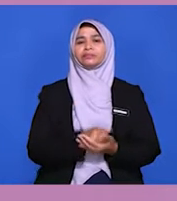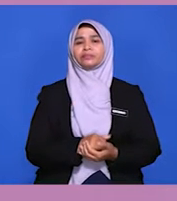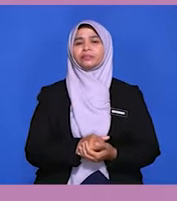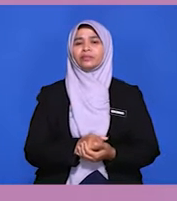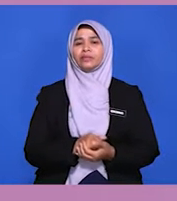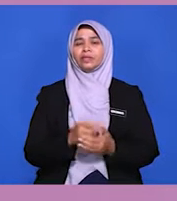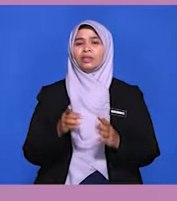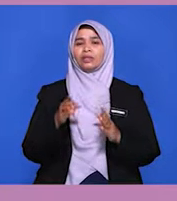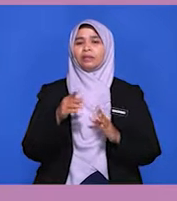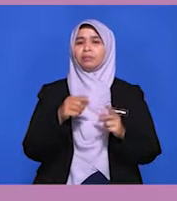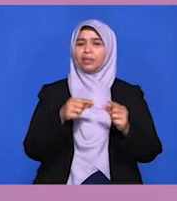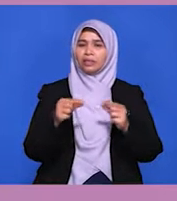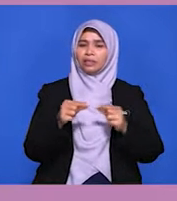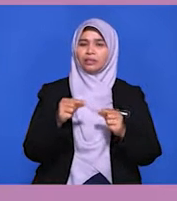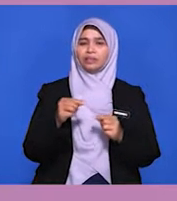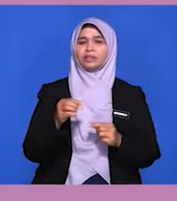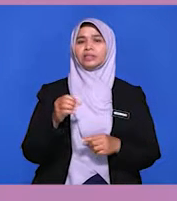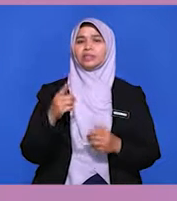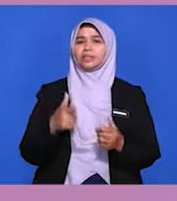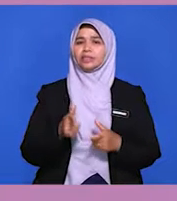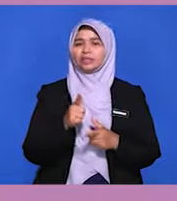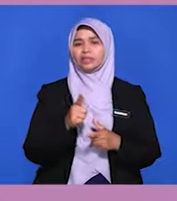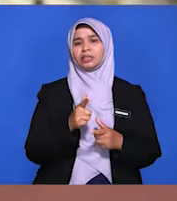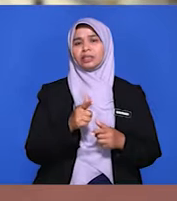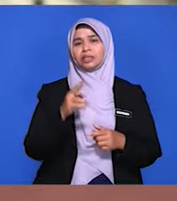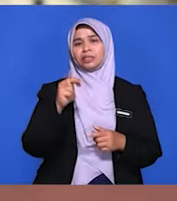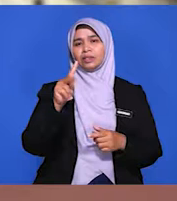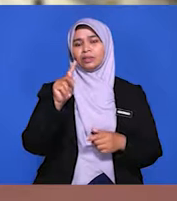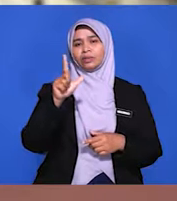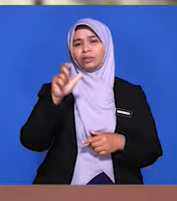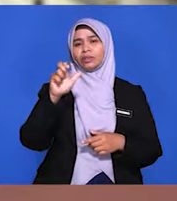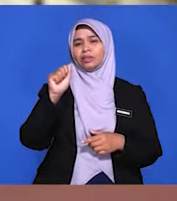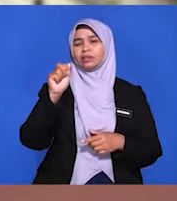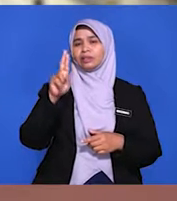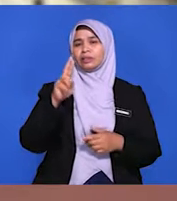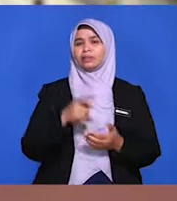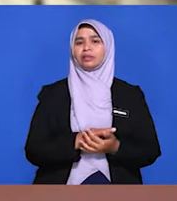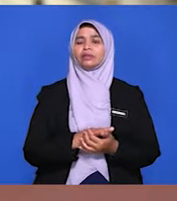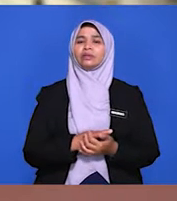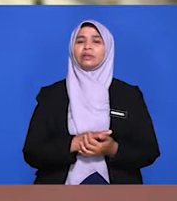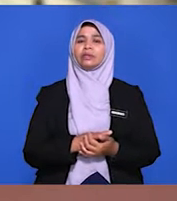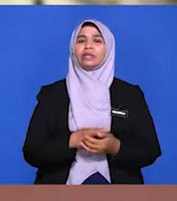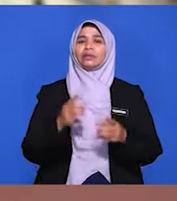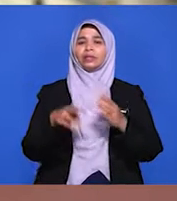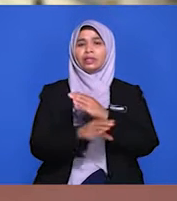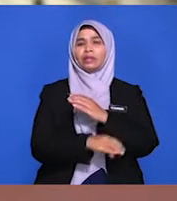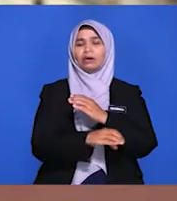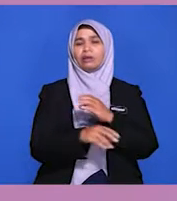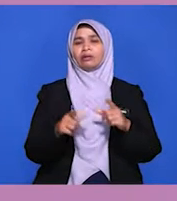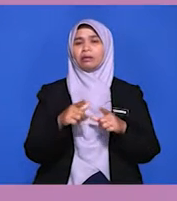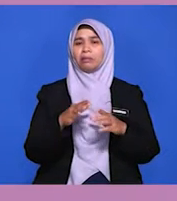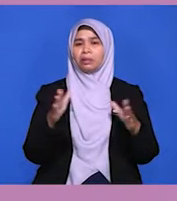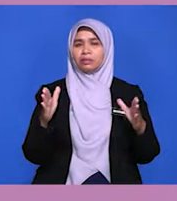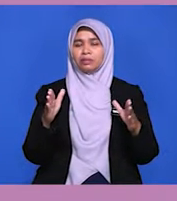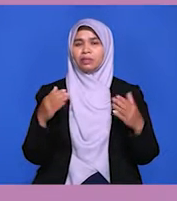Keenam, persaingan senjata nuklear. Negara-negara kuasa besar yang berbeza ideologi